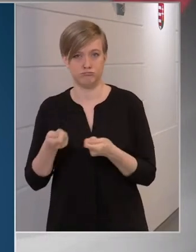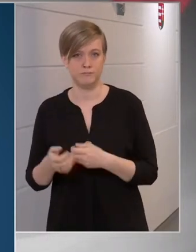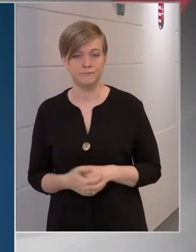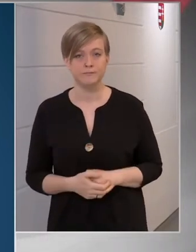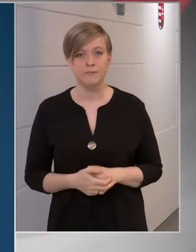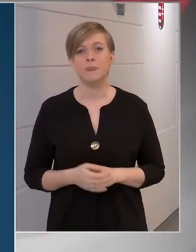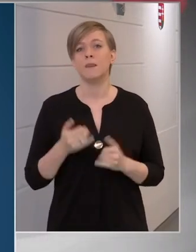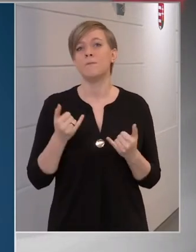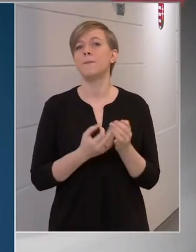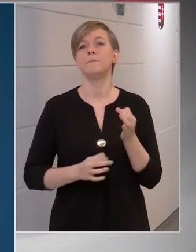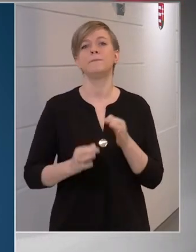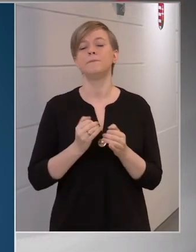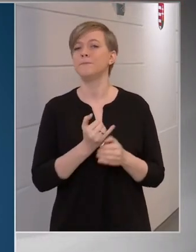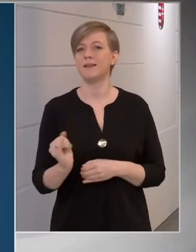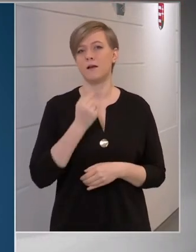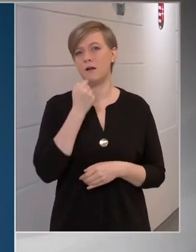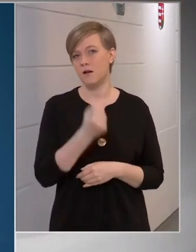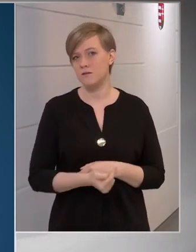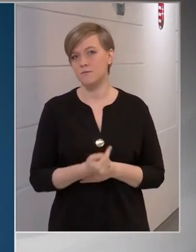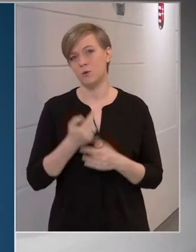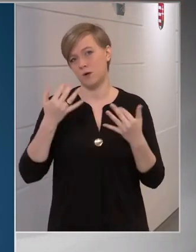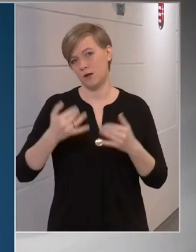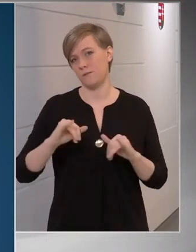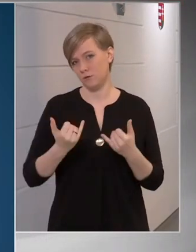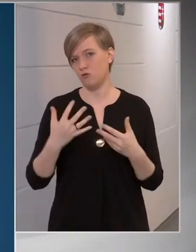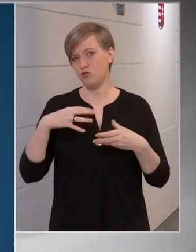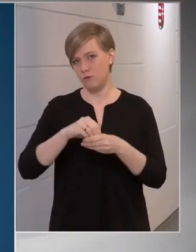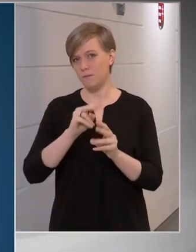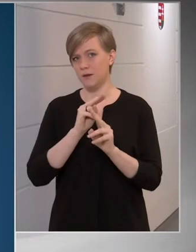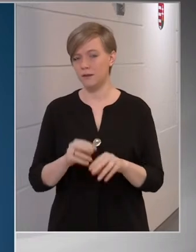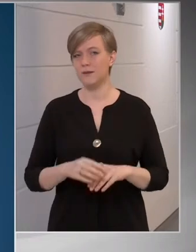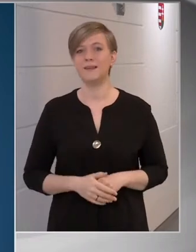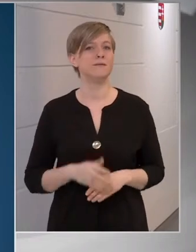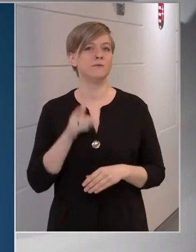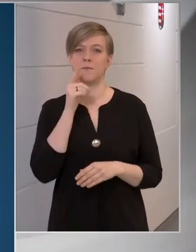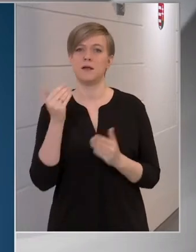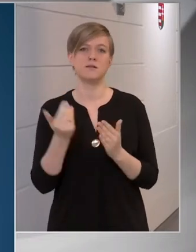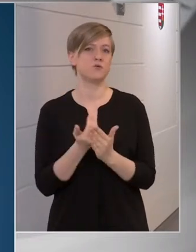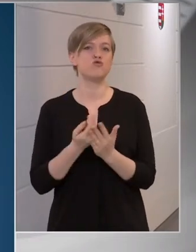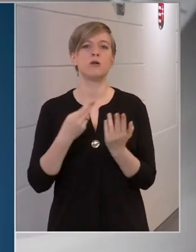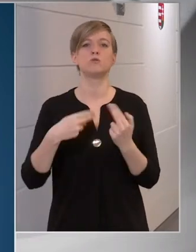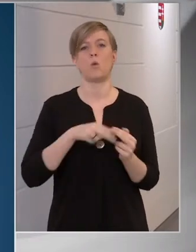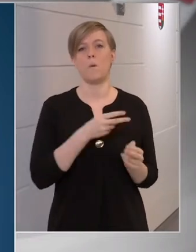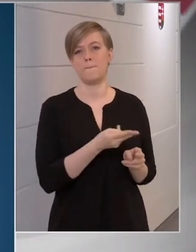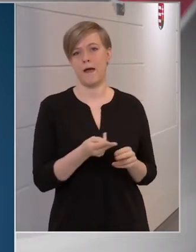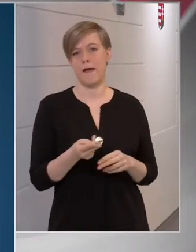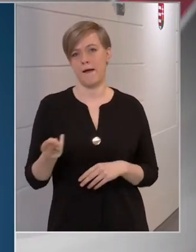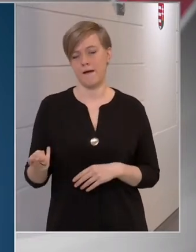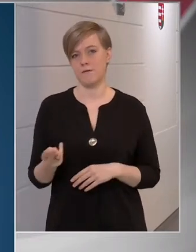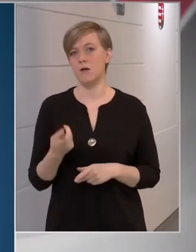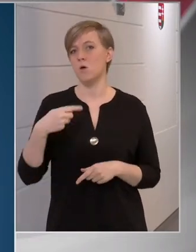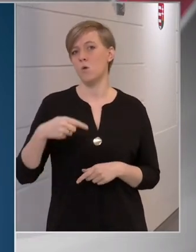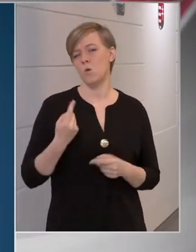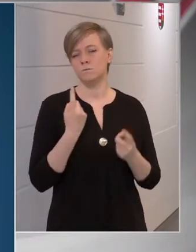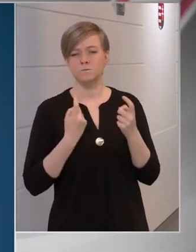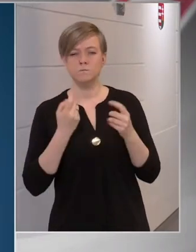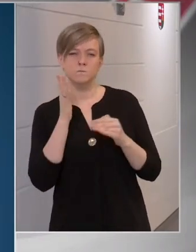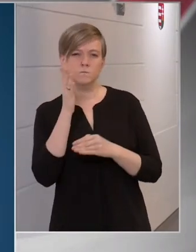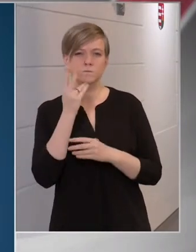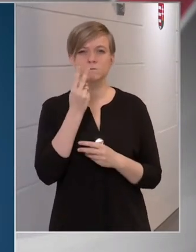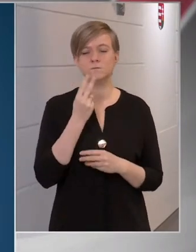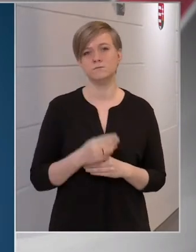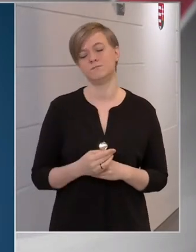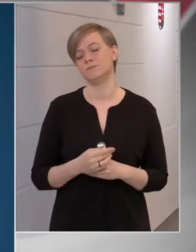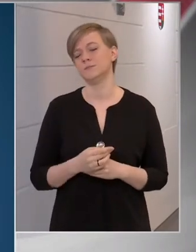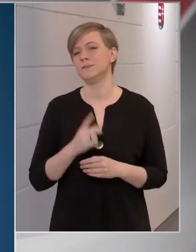Ma mindenki azt mondja, beleértve a matematikusokat is, hogy nem lesz szükség ennél több ágyra. Az ő feltételezéseik szerint,